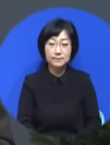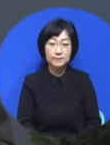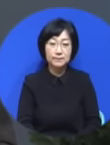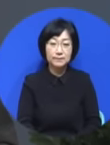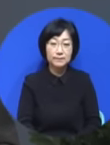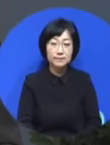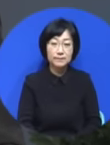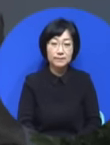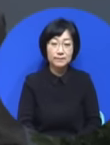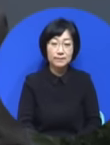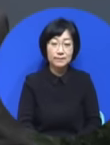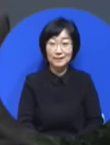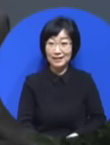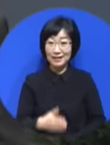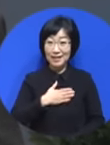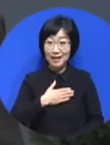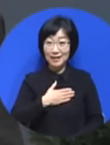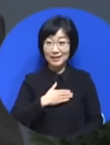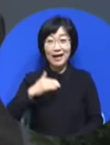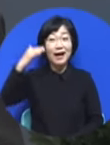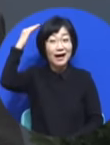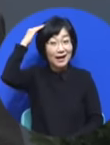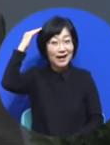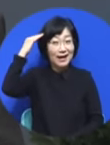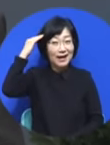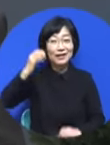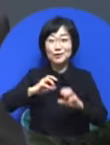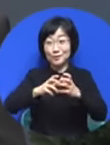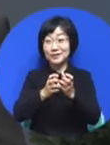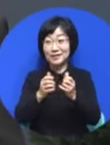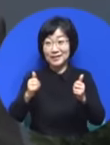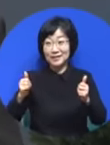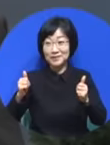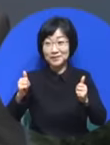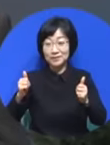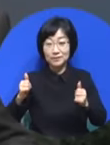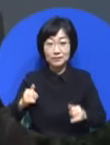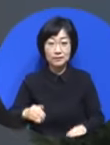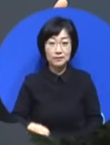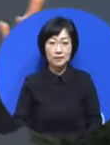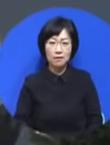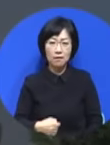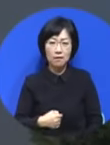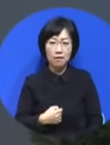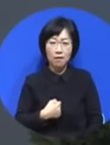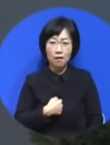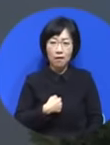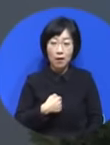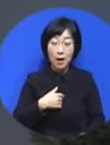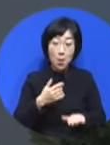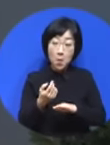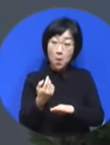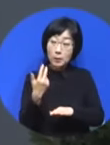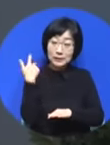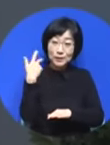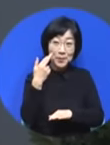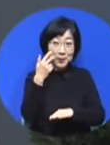저는 한국 사람 아닙니까? 내가 이번에 미국까지 집회했는데 미국 사람들이 날 초청했다니까요.